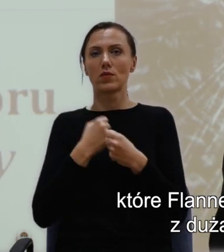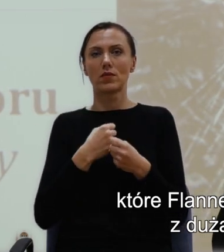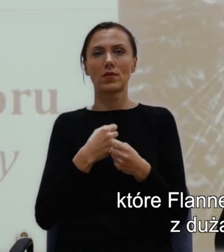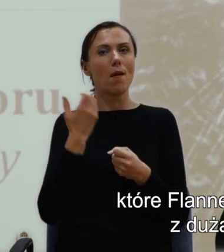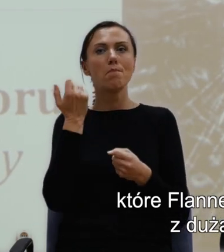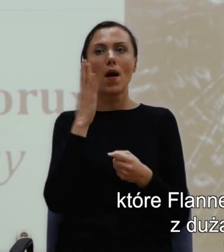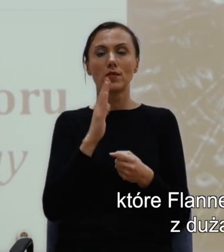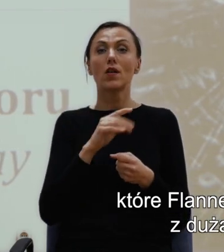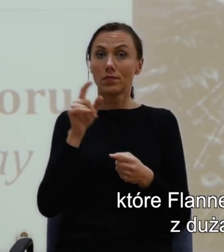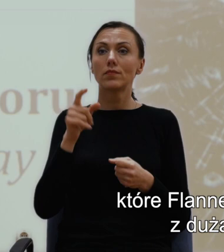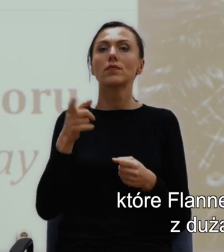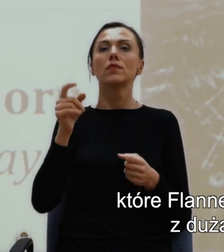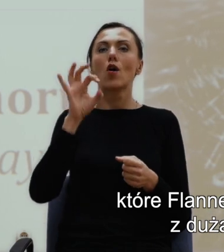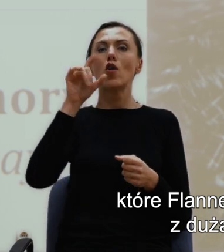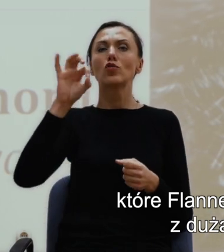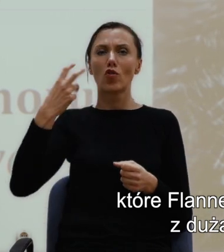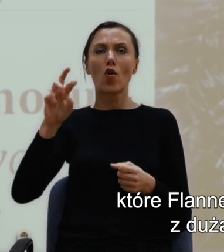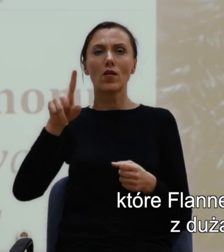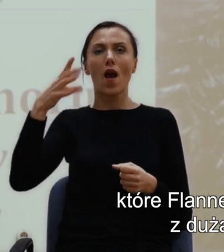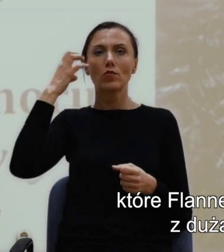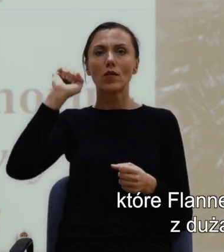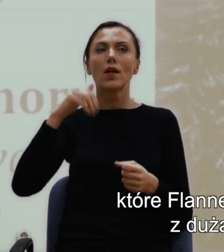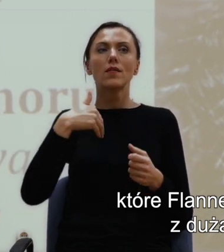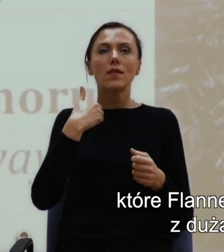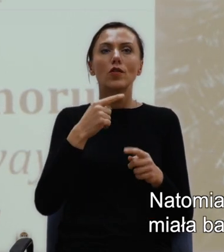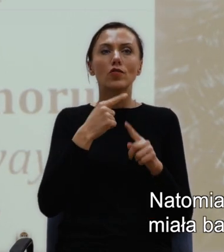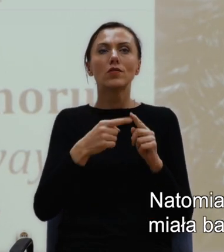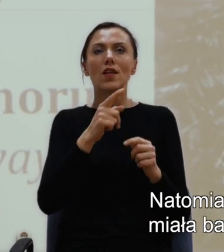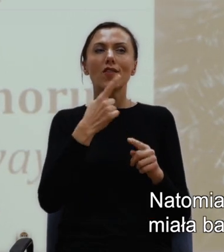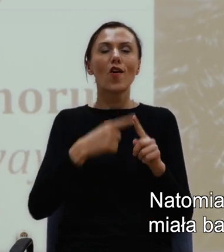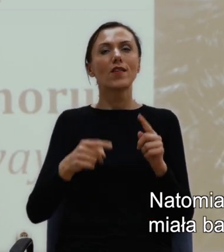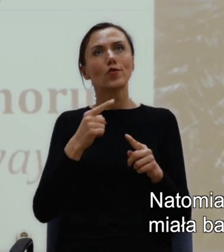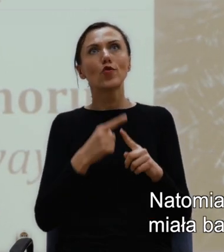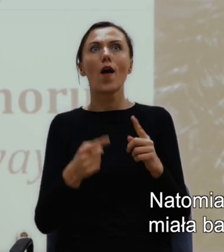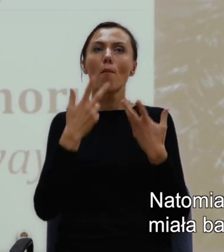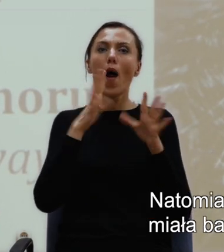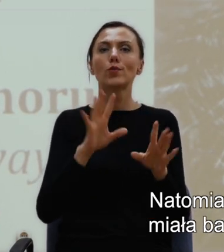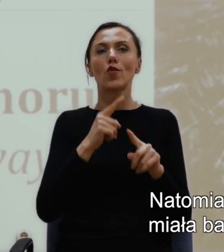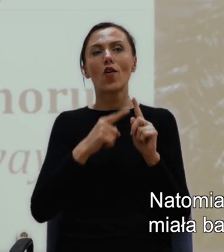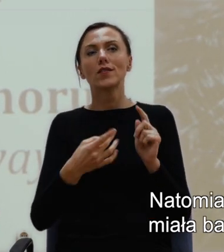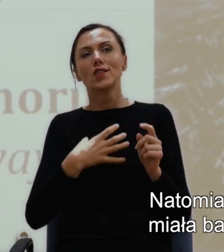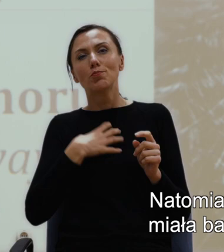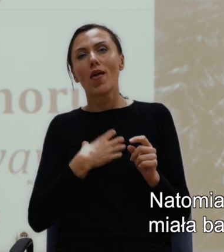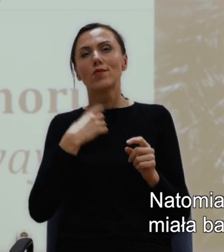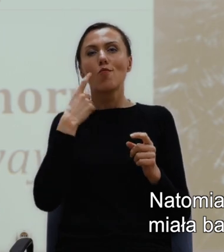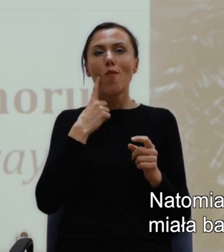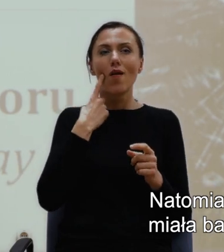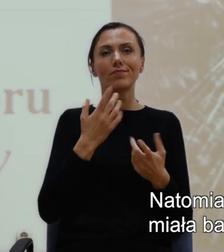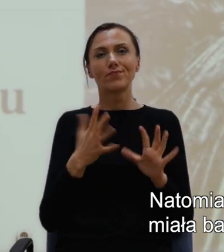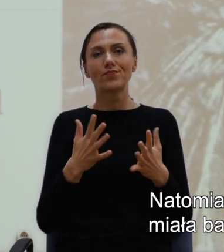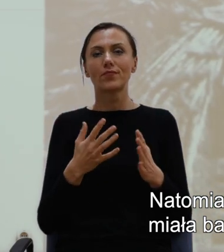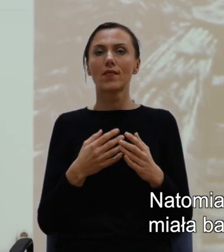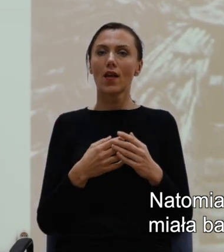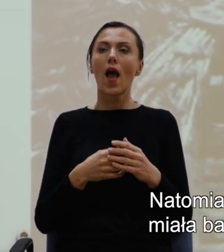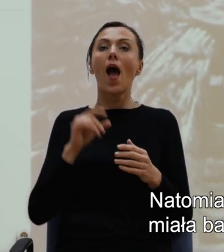swoim czytelnikom z dużą dozą czarnego poczucia humoru. Natomiast ta przemoc dla Flannery O'Connor miała bardzo